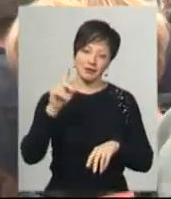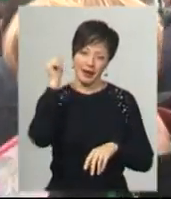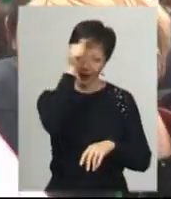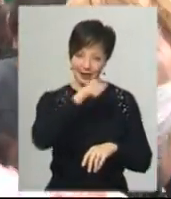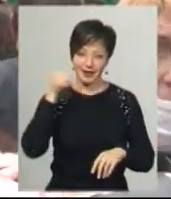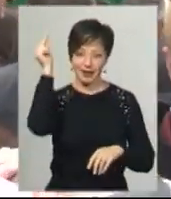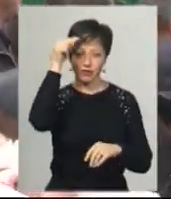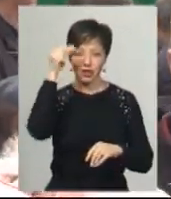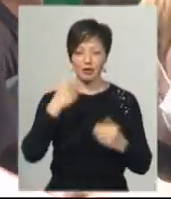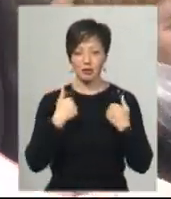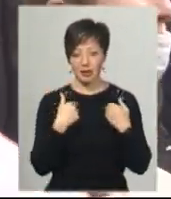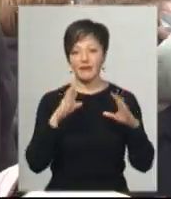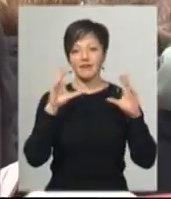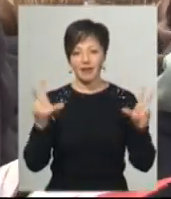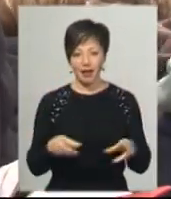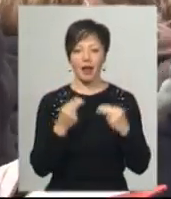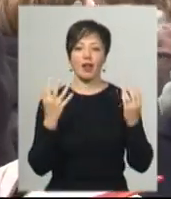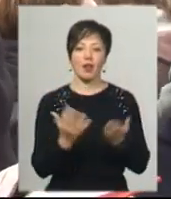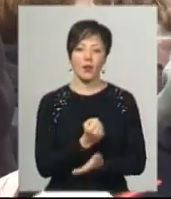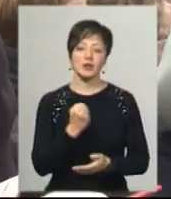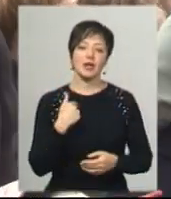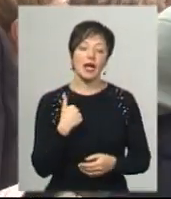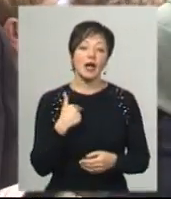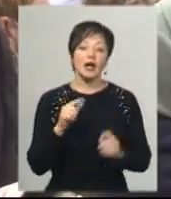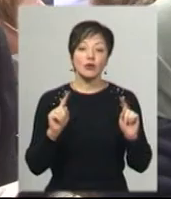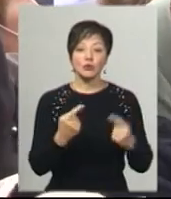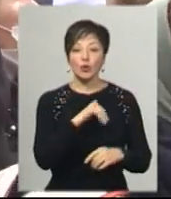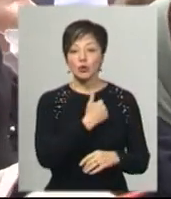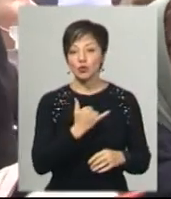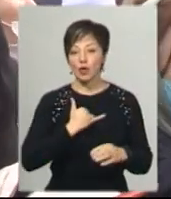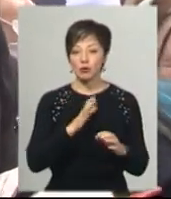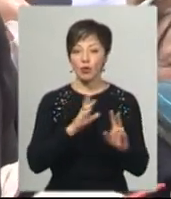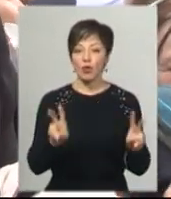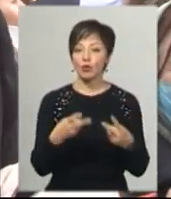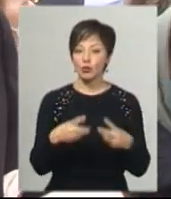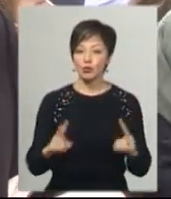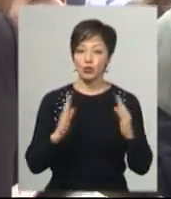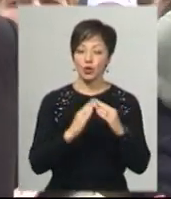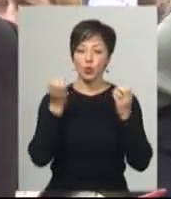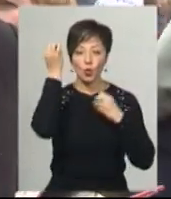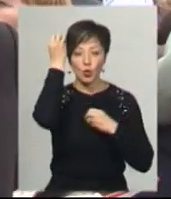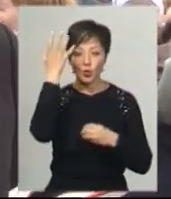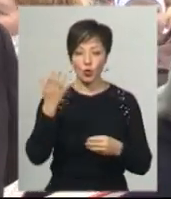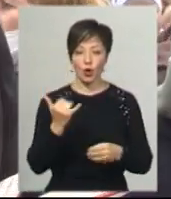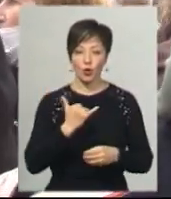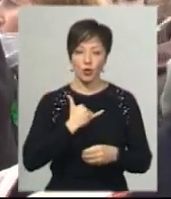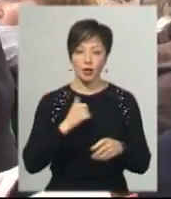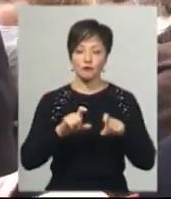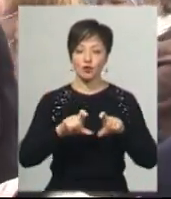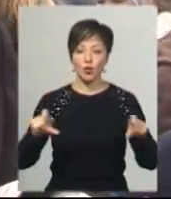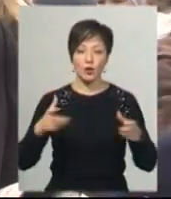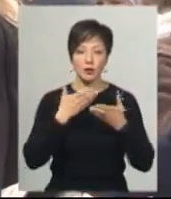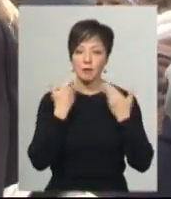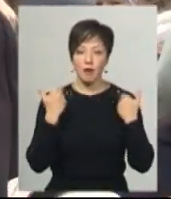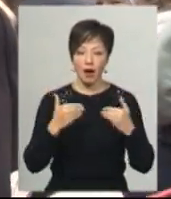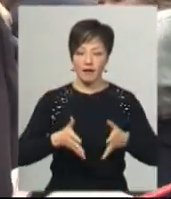І мені вдалося. Ми дуже хотіли, щоб в нас був клуб, тому що будинок культури. Тобто в нас в школі немає